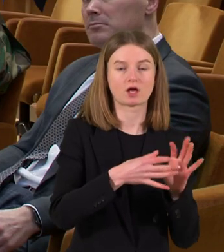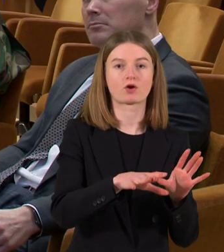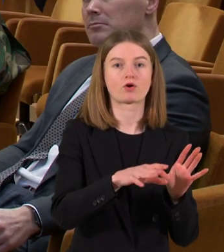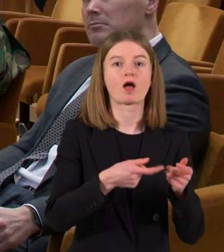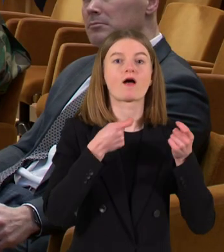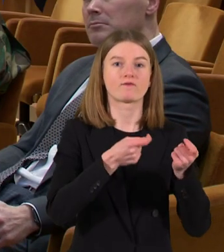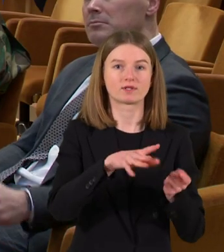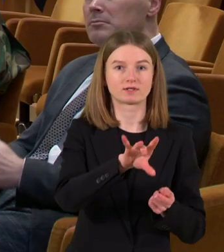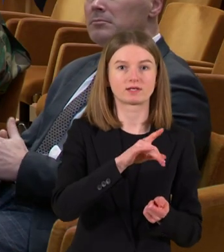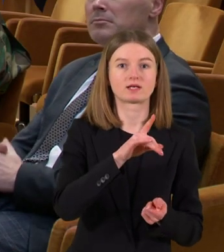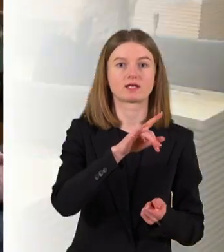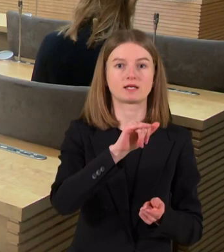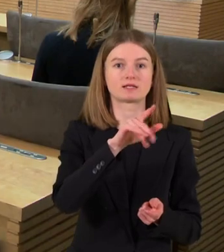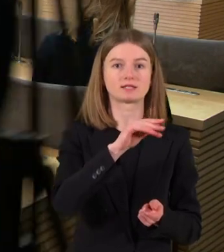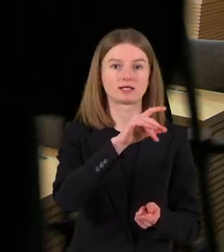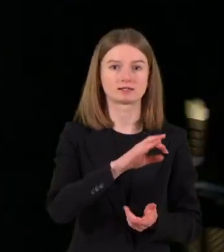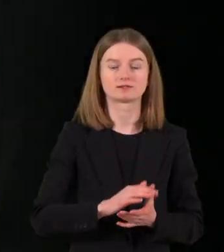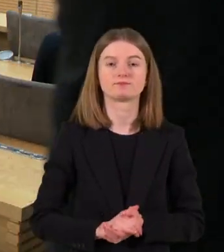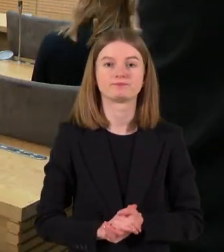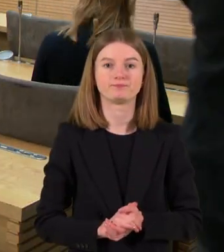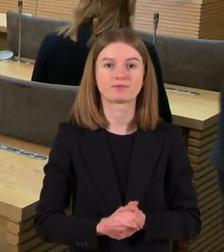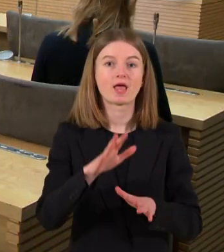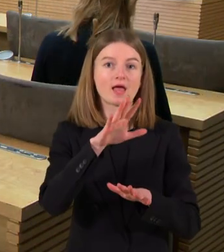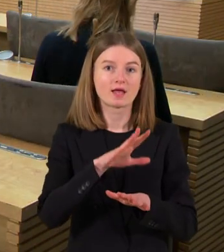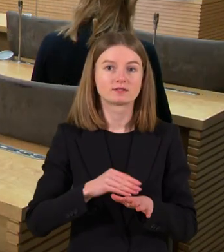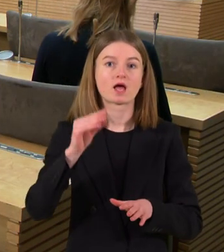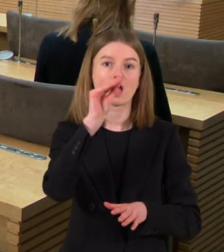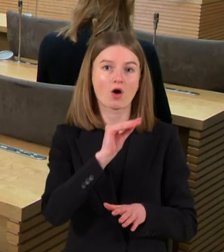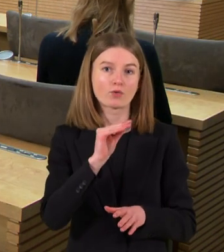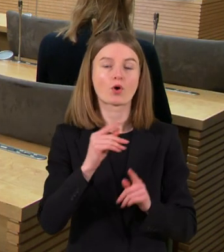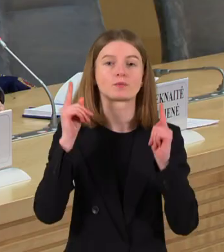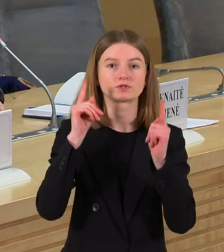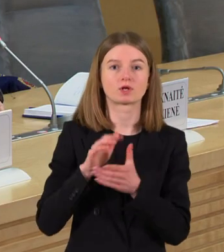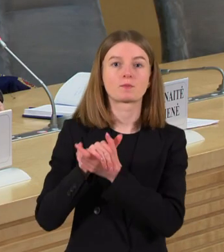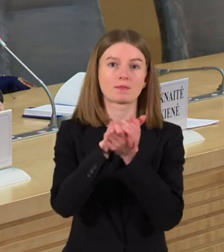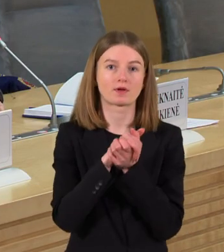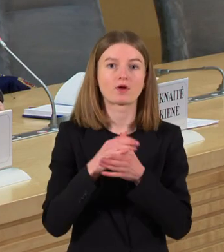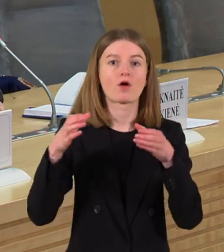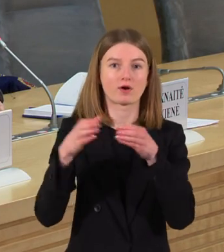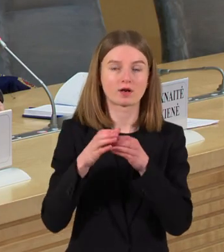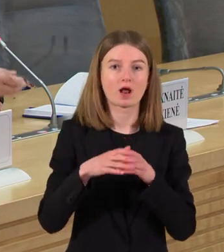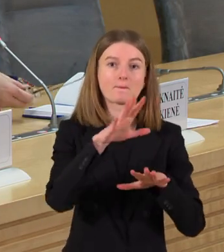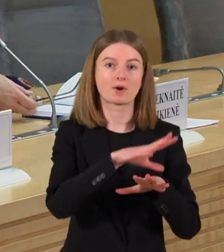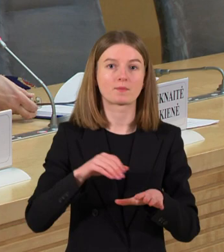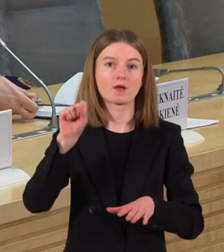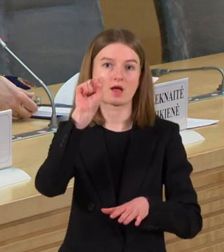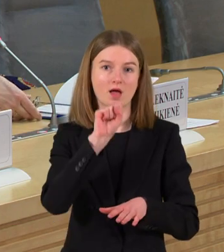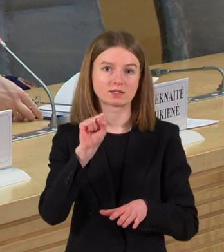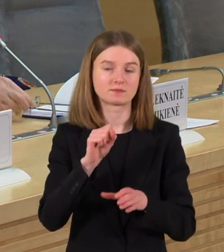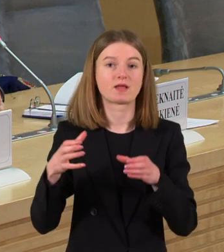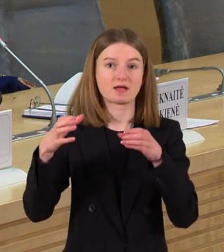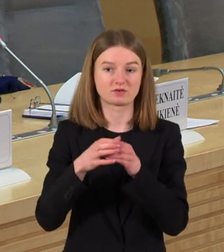Lino Idzelio kandidatūrai. Seimo Europos saugumo ir bendradarbiavimo organizacijos parlamentinės asamblėjos delegacija